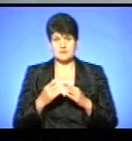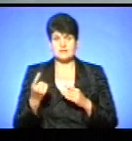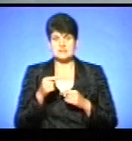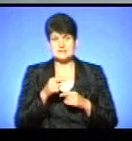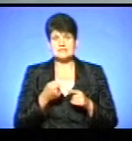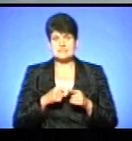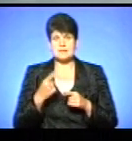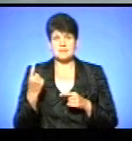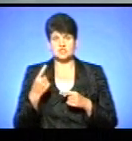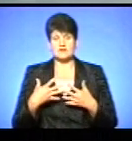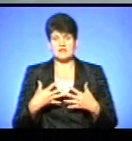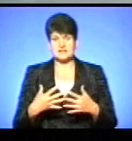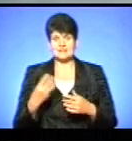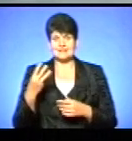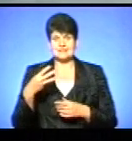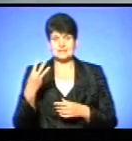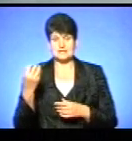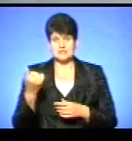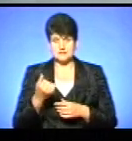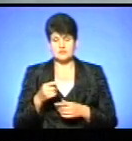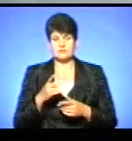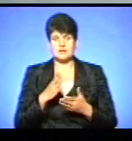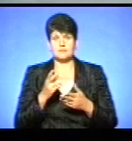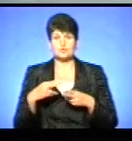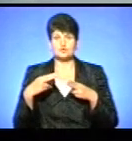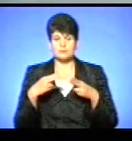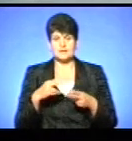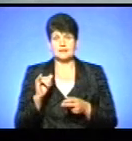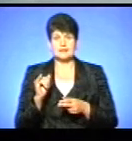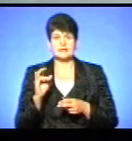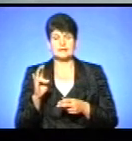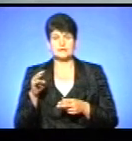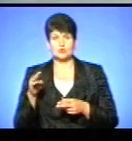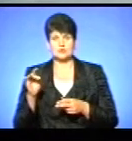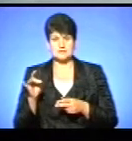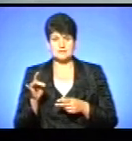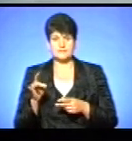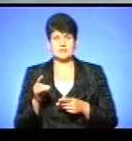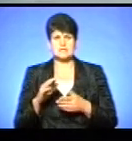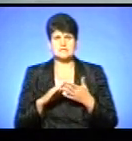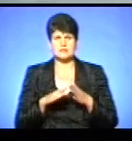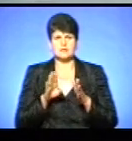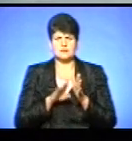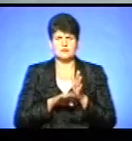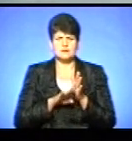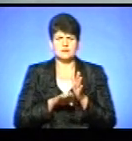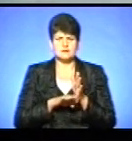вагітність, 33 тижні. Вона поступила з інтоксикаційним синдромом. Стан її різко погіршувався.